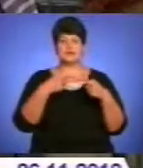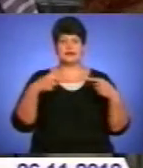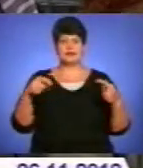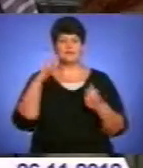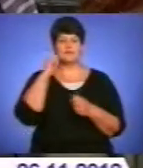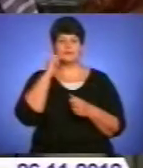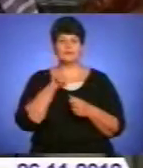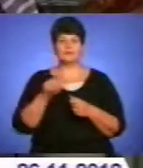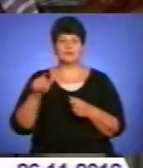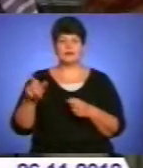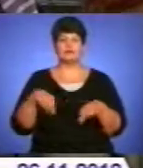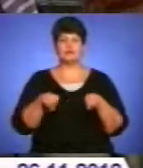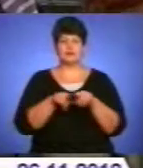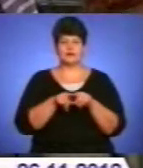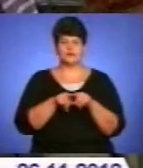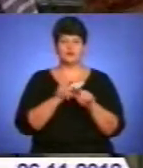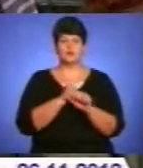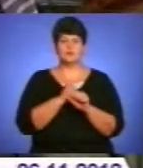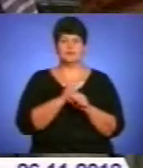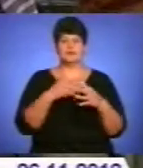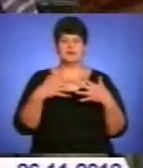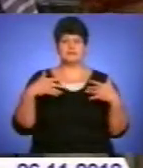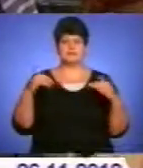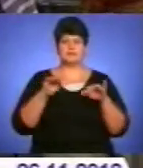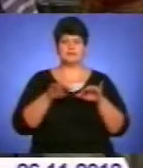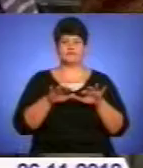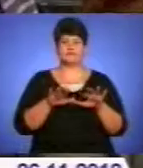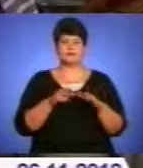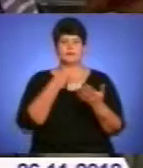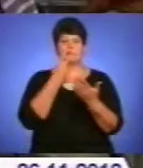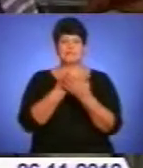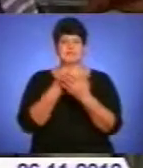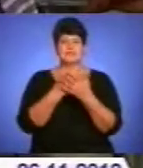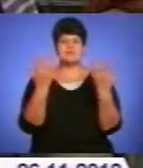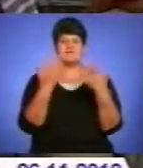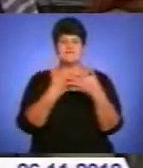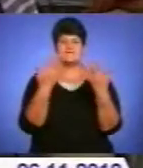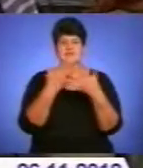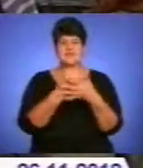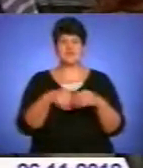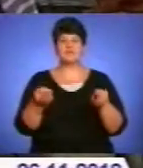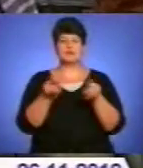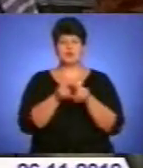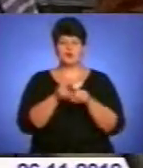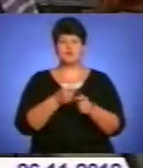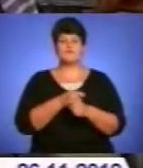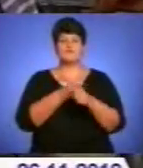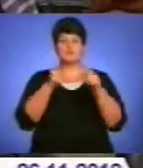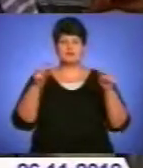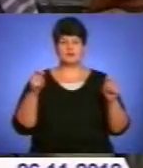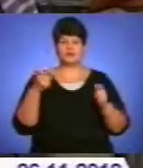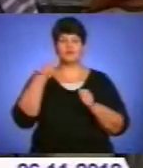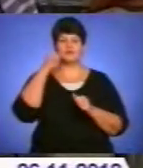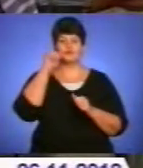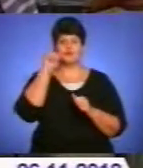і застосовуємо різні такі методи, як демонстрація фільмів. Також відкрито у нас від учора